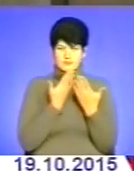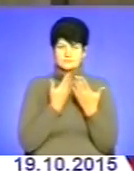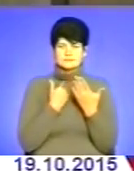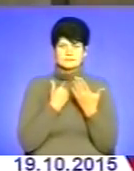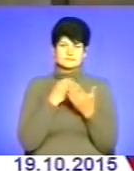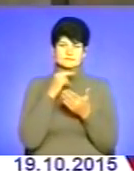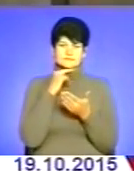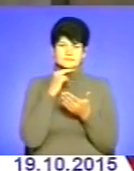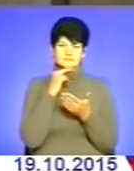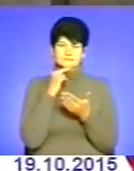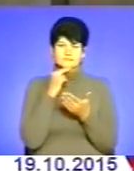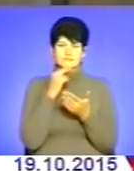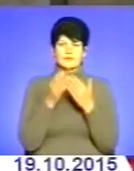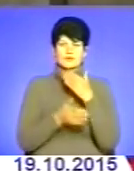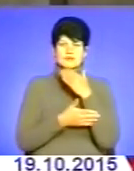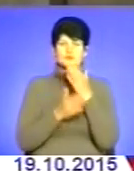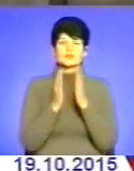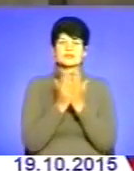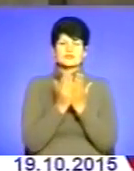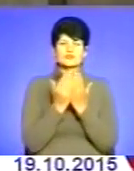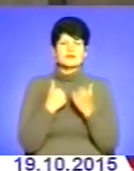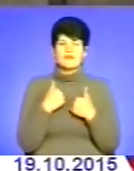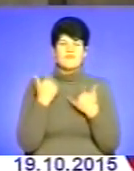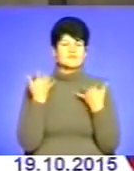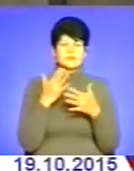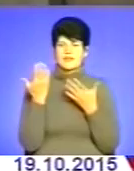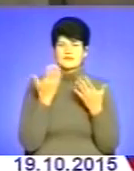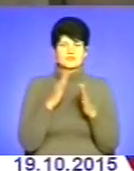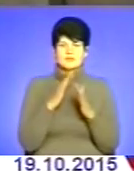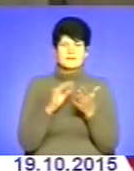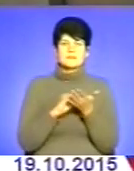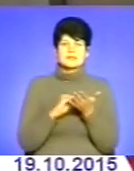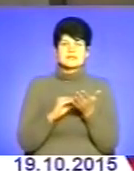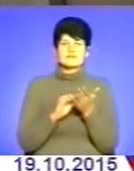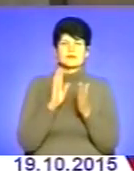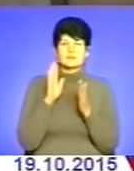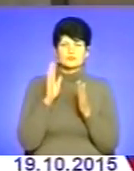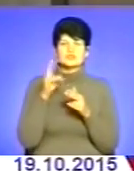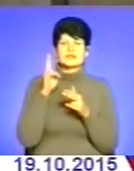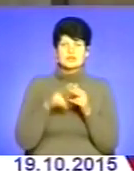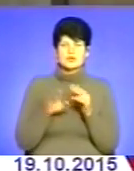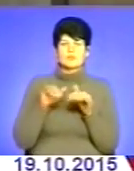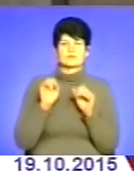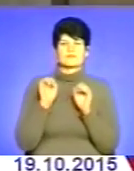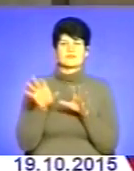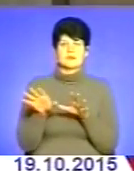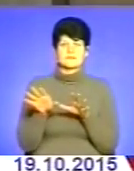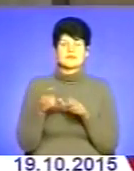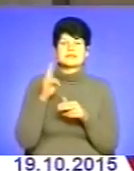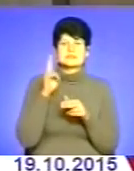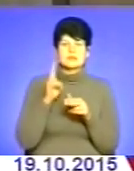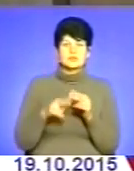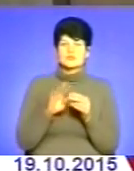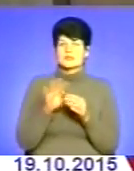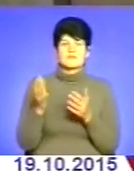мусила, останню книжку я практично вже не читала Тому що він писав і казав, я буду кінчу і туди тобі дам Але закінчити йому не